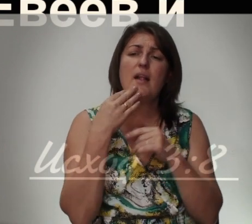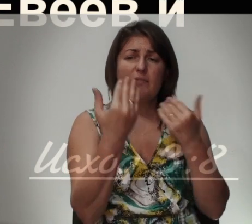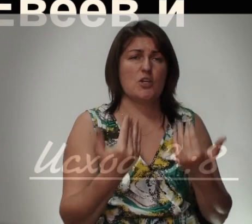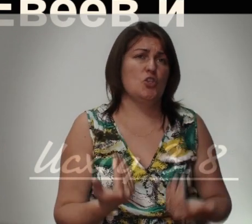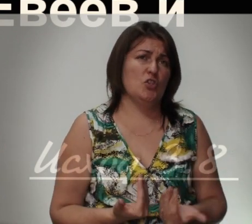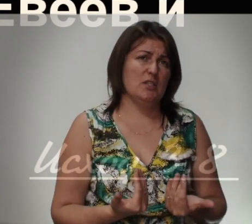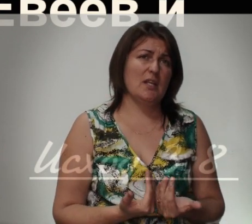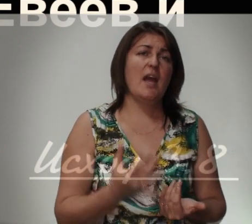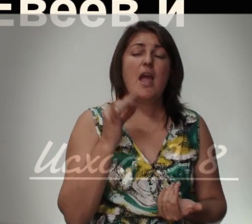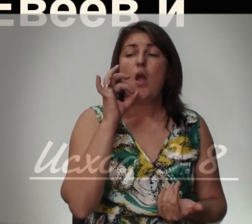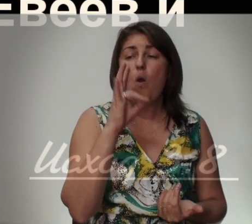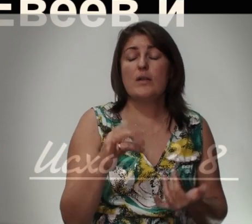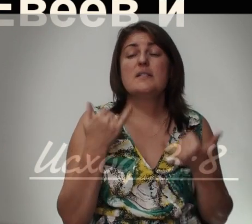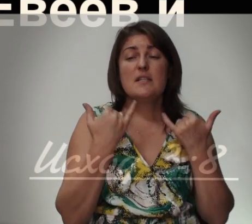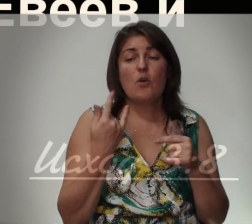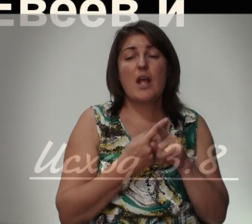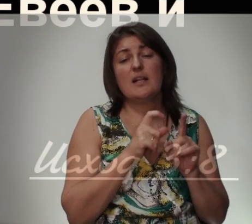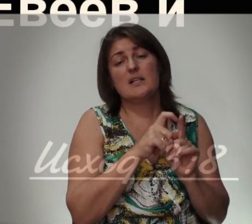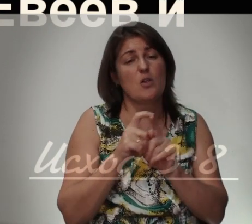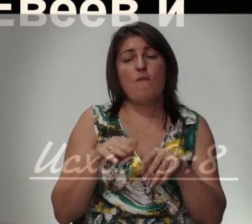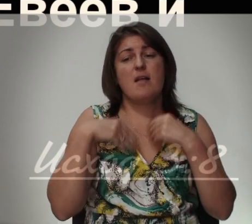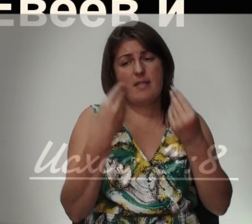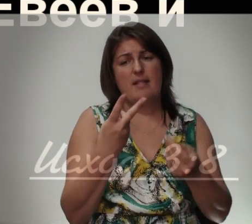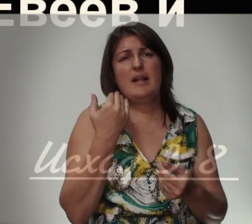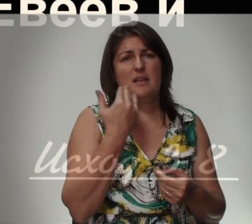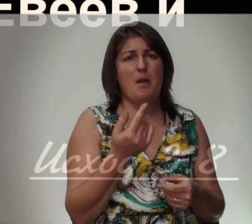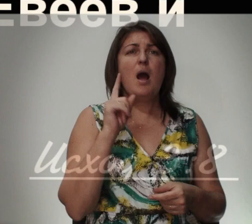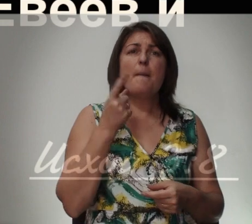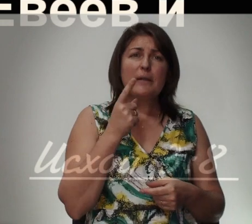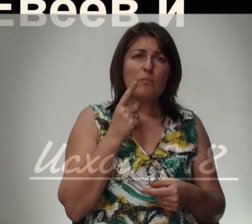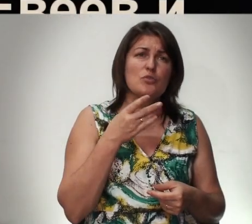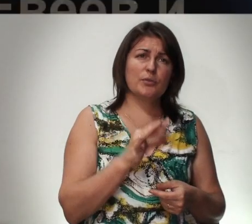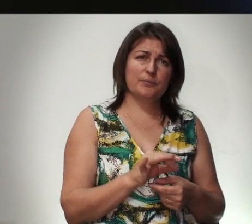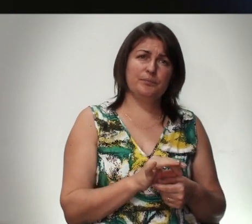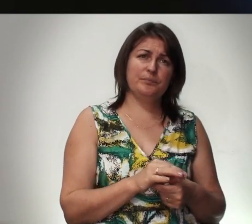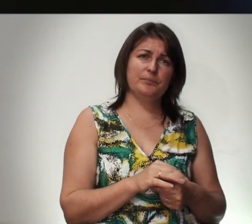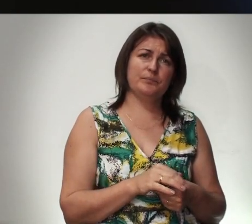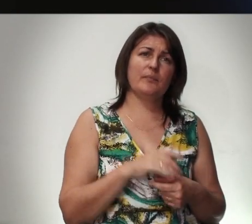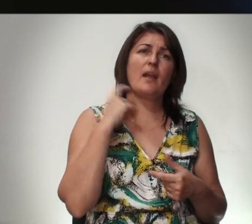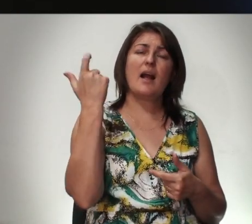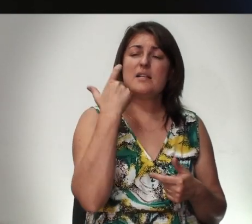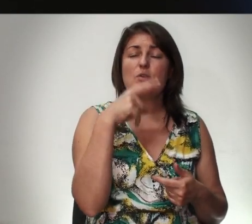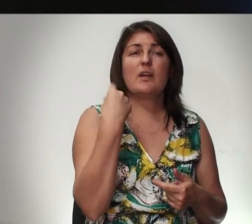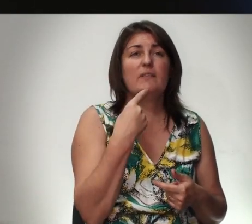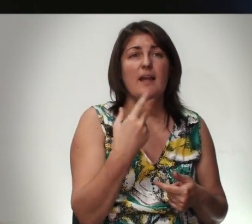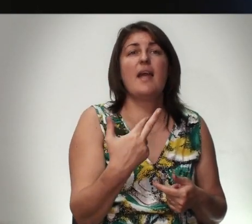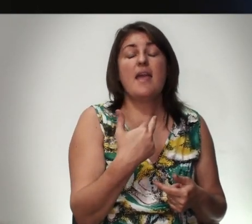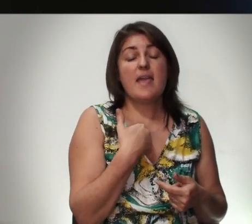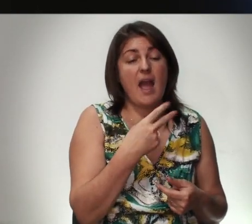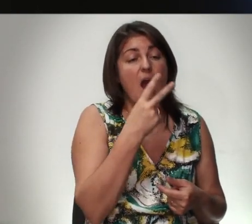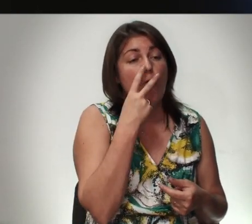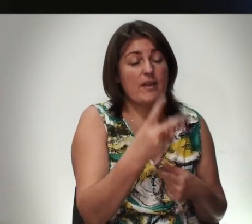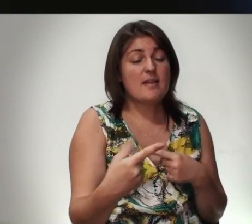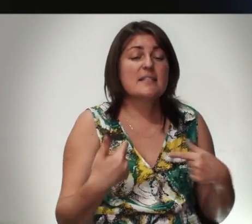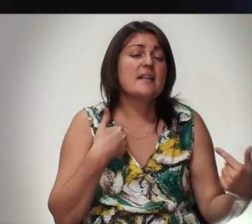И Он сегодня Это слово дал Для тебя Потому что Господь говорит Я увидел